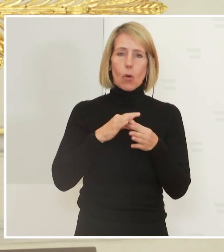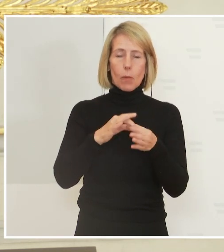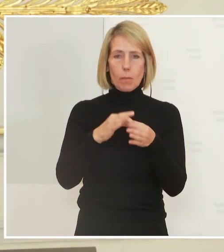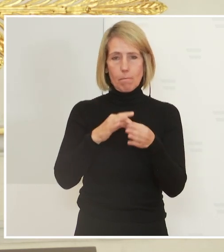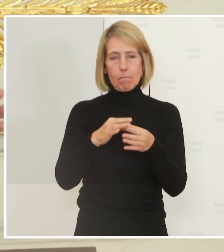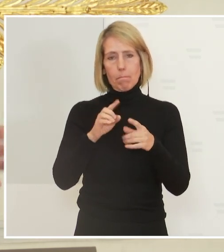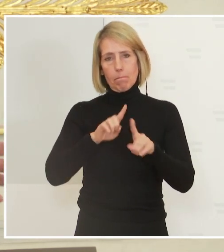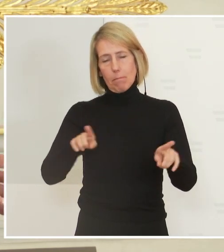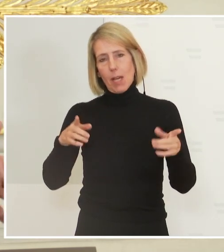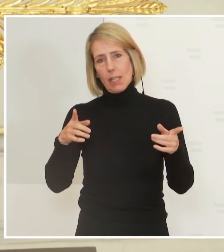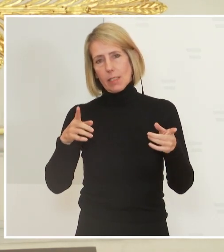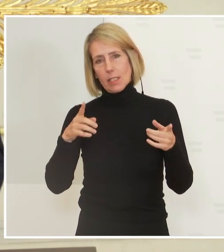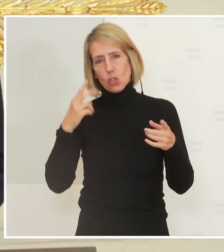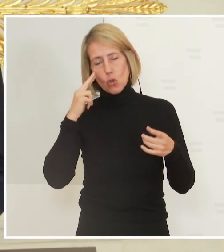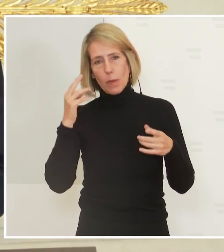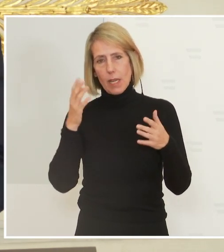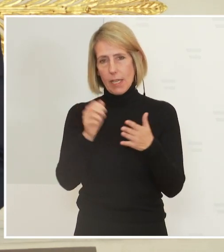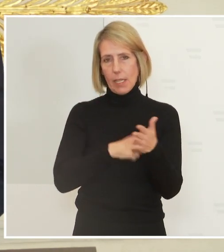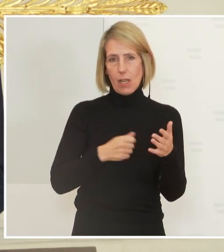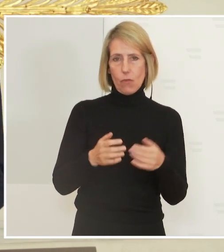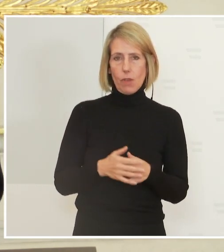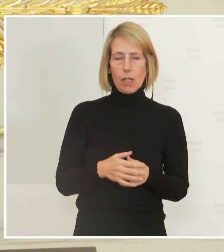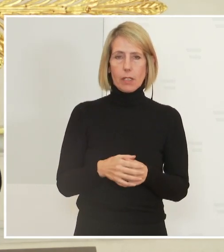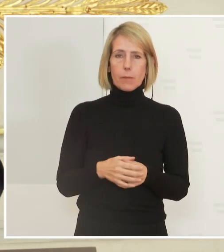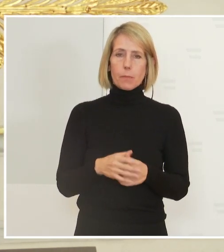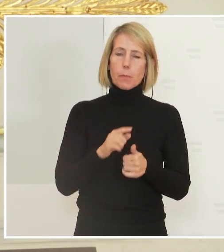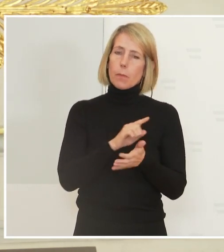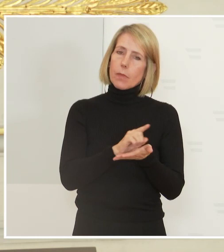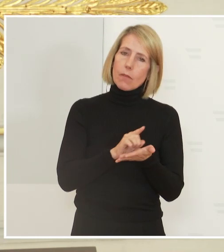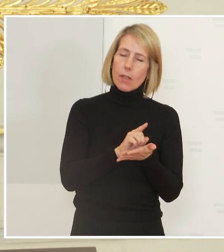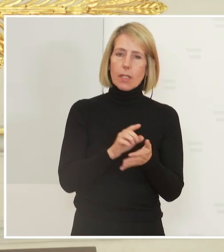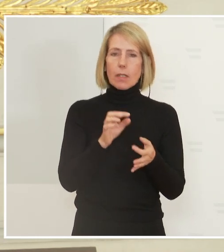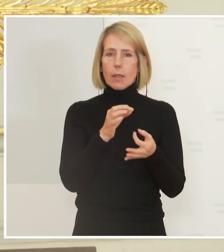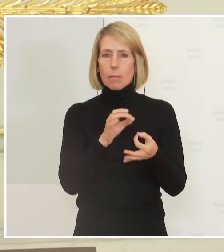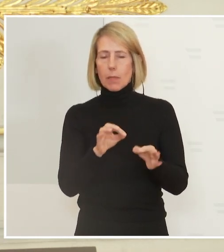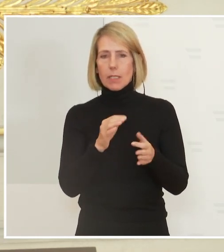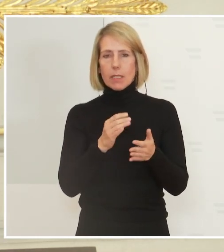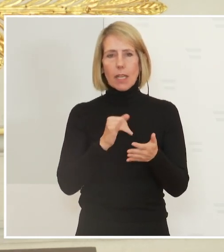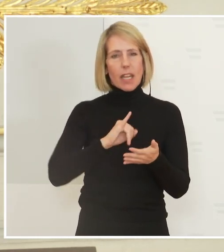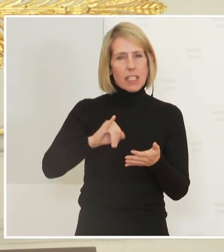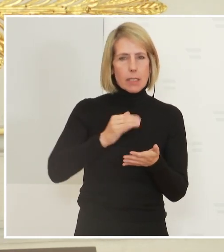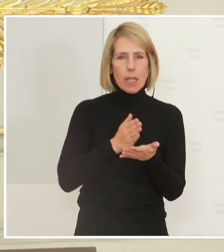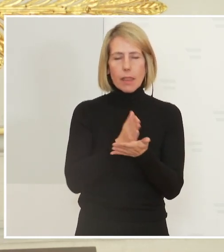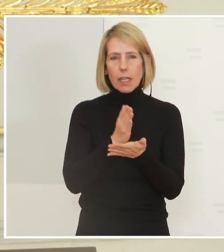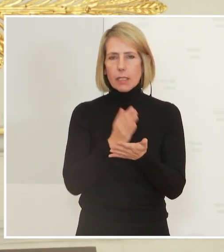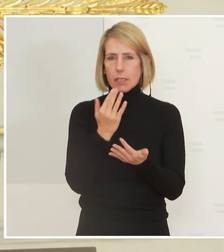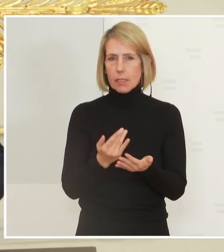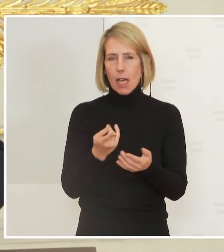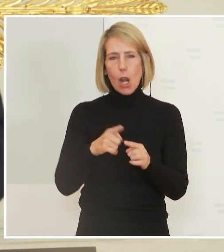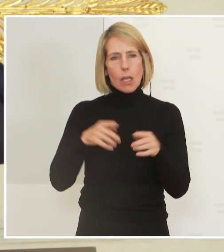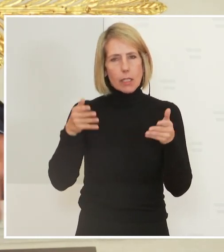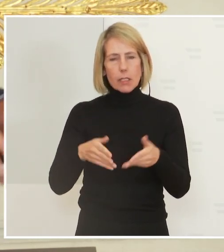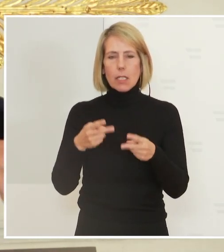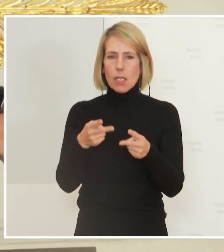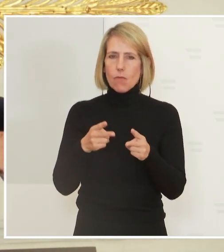Richtung überlegen anfangen, dass es auch ab einer gewissen niedrigeren Inzidenz, weniger Belag auf Intensivbeten und, und,